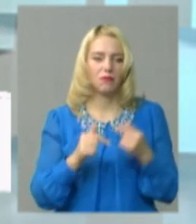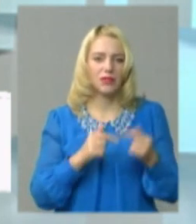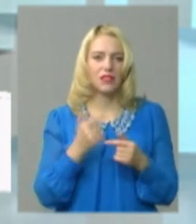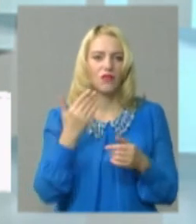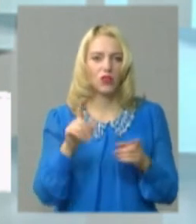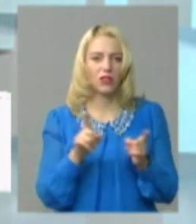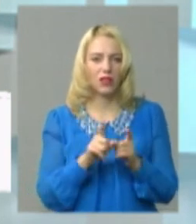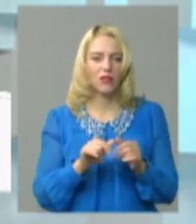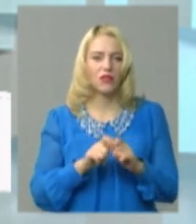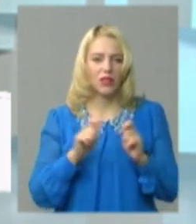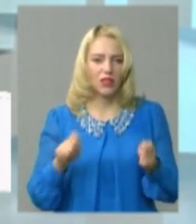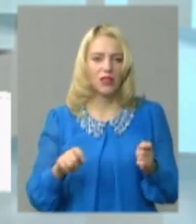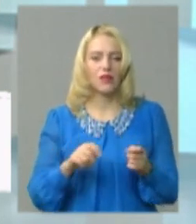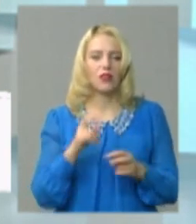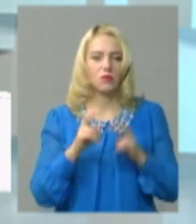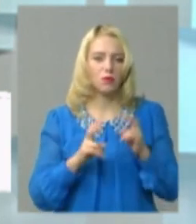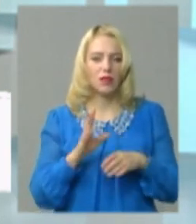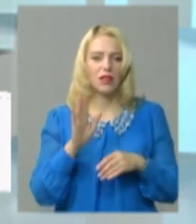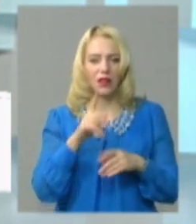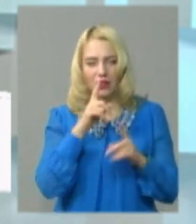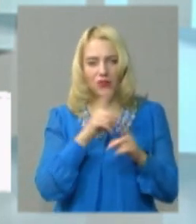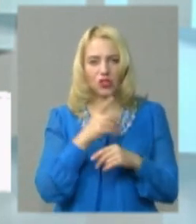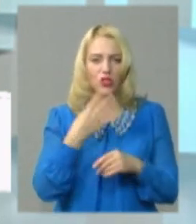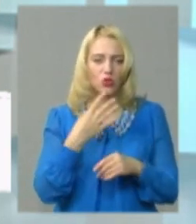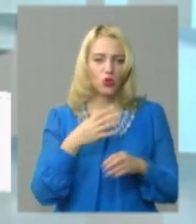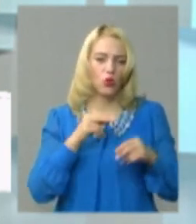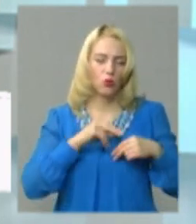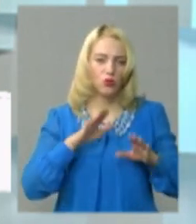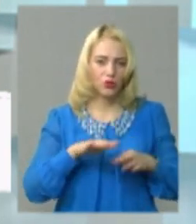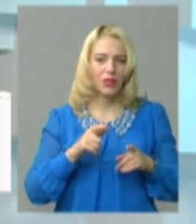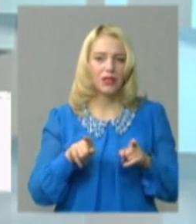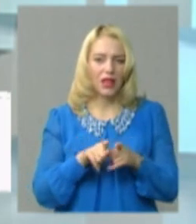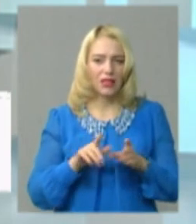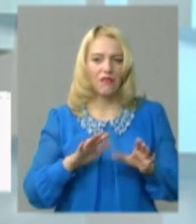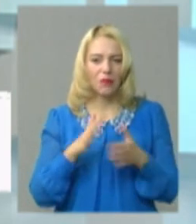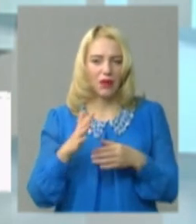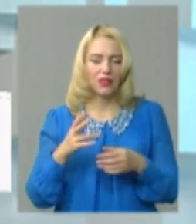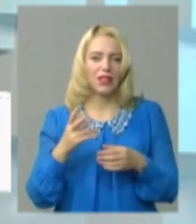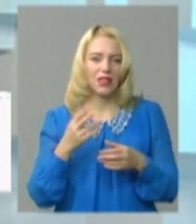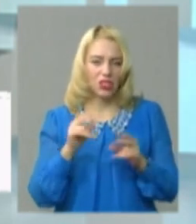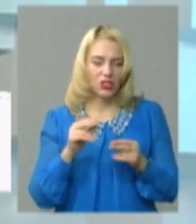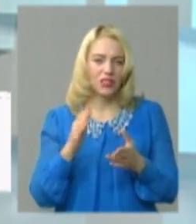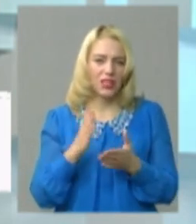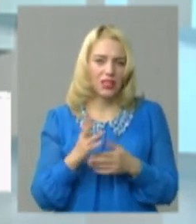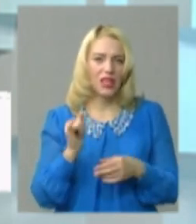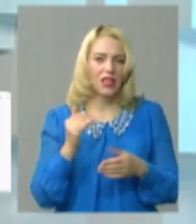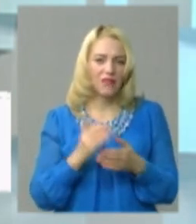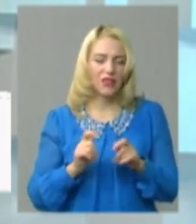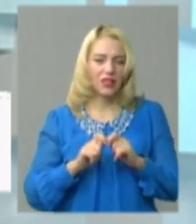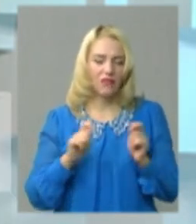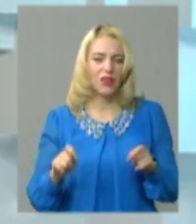відкривають свої підприємства, нехай невеличкі, на 40 робочих місцях, але такі випадки, на щастя, є, відкриваються і